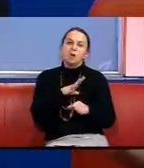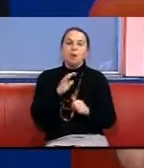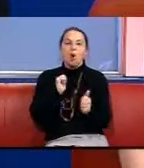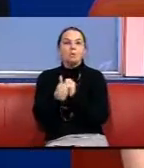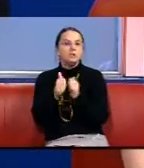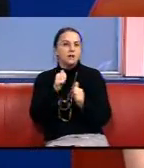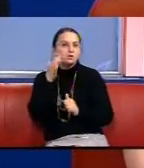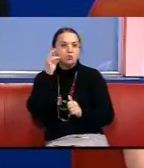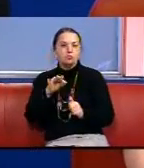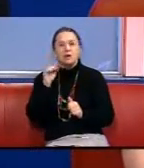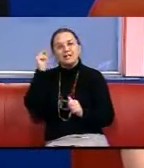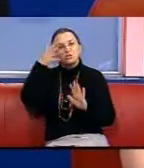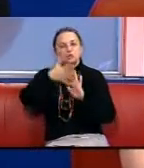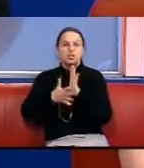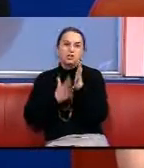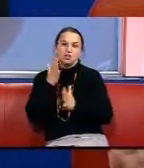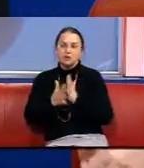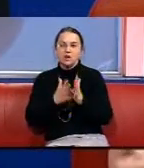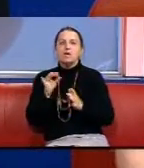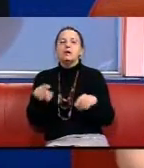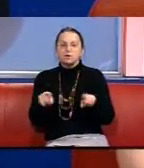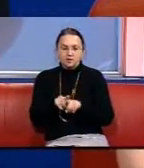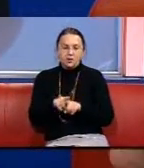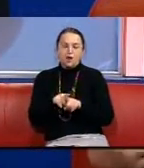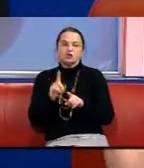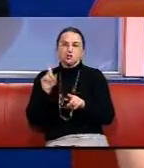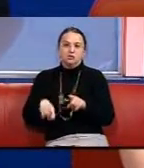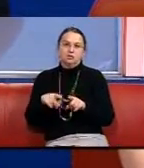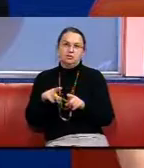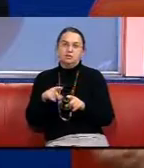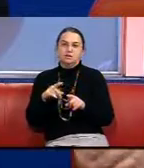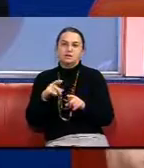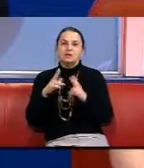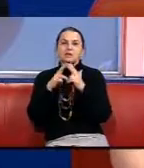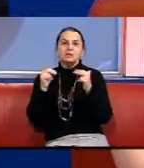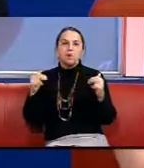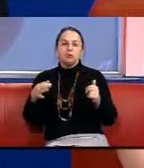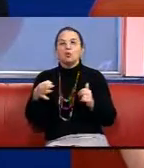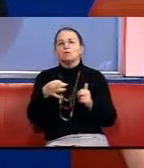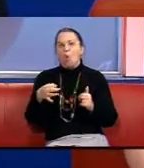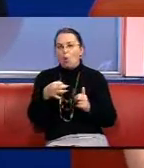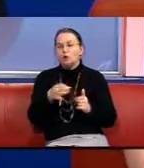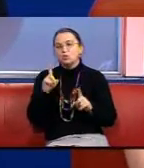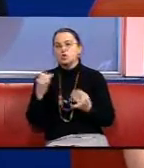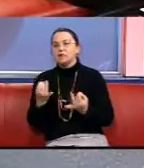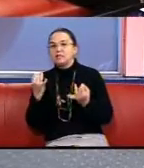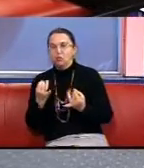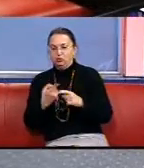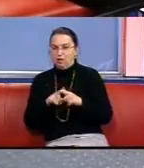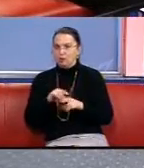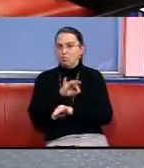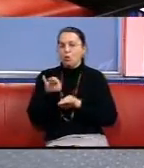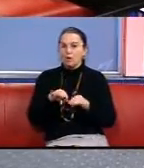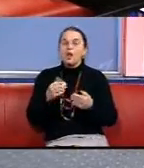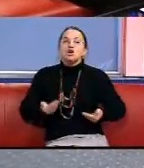досвідом щодо вивчення жестової мови? І так само Дніпропетровська область Тож жителі других містів